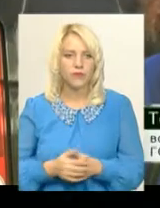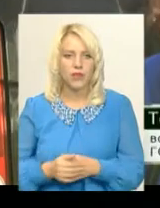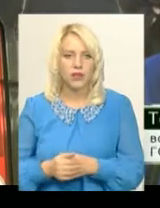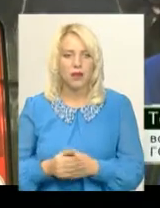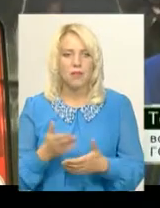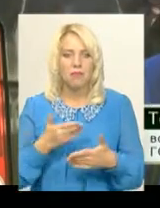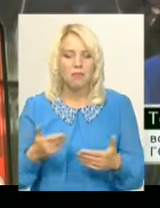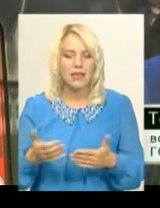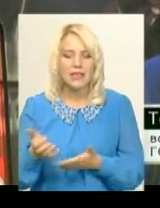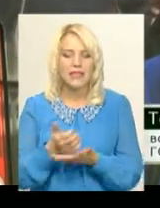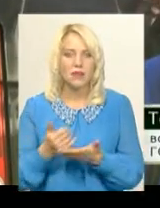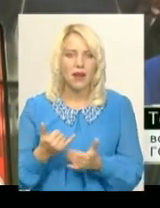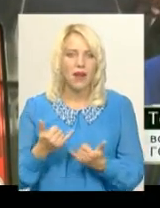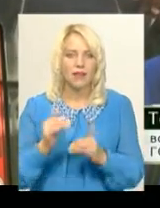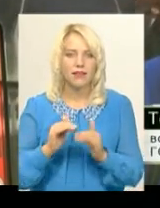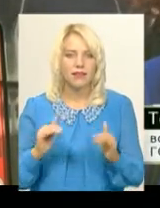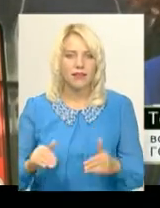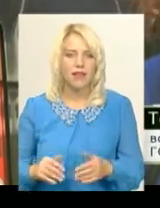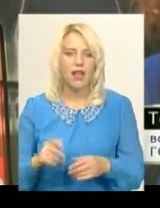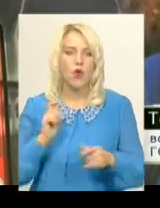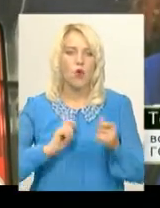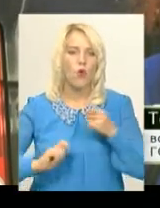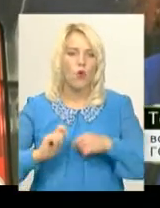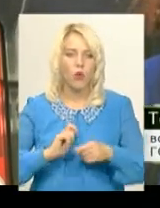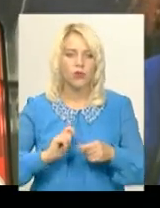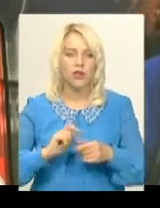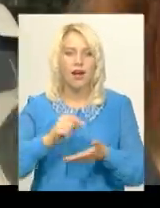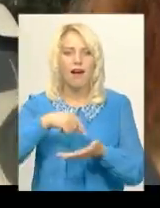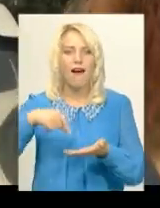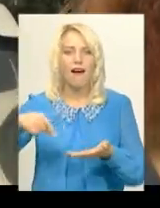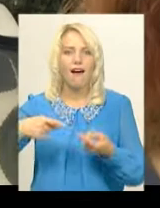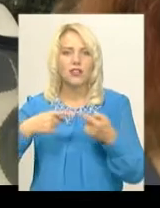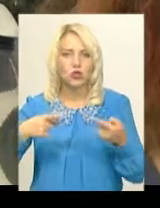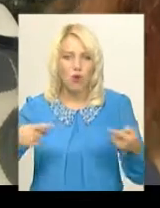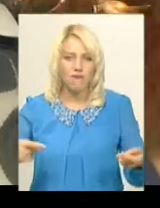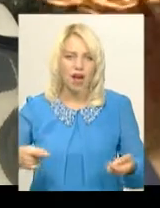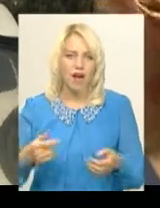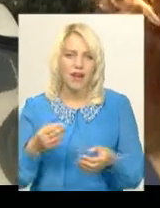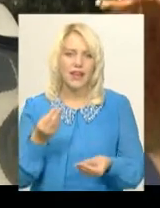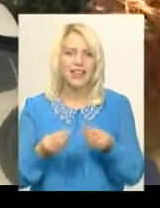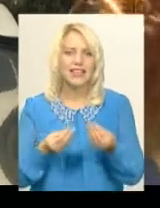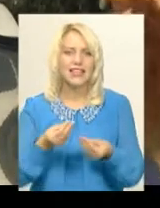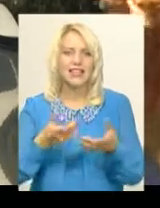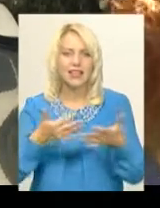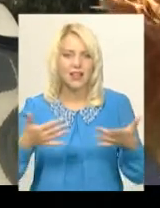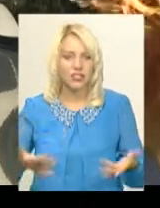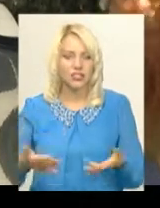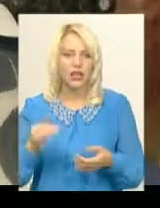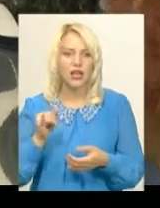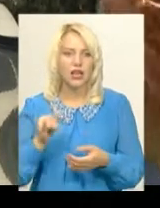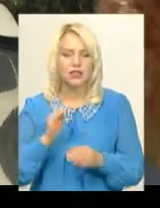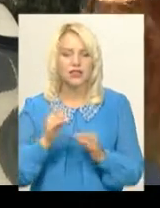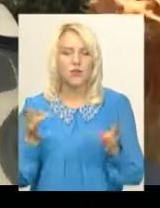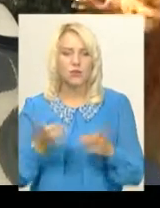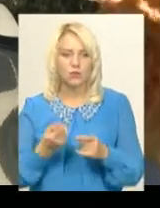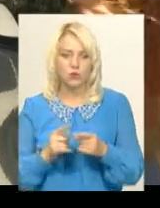«Ми зібрали для них одяг, канцтовари, іграшки. Дуже дітки взагалі потребують цього, так як